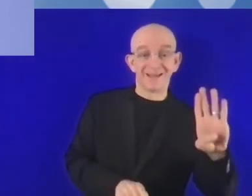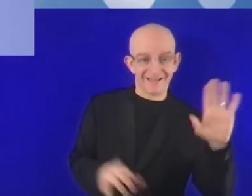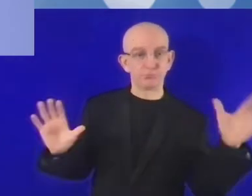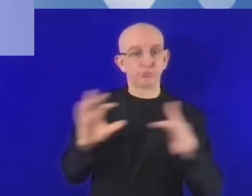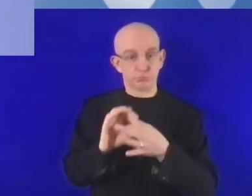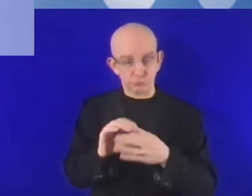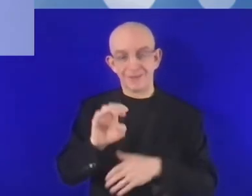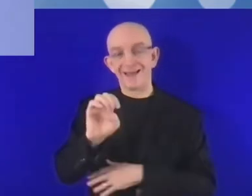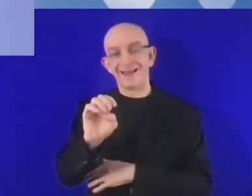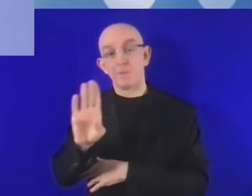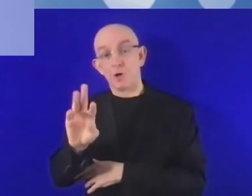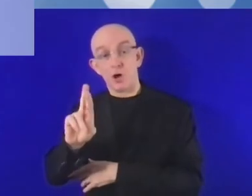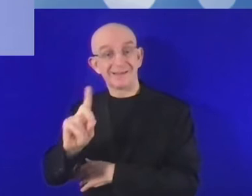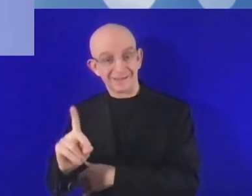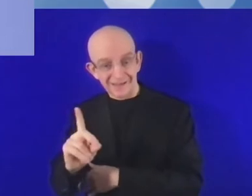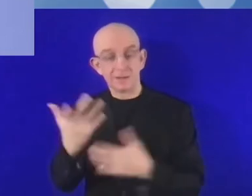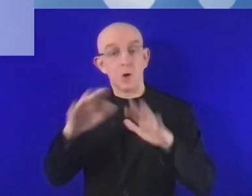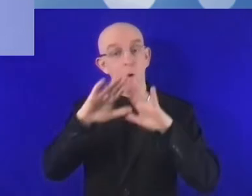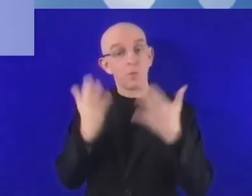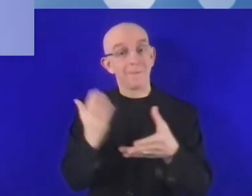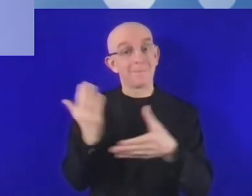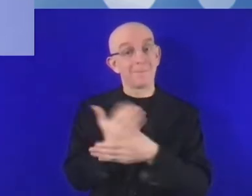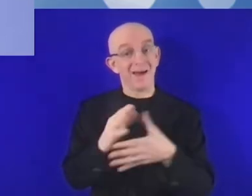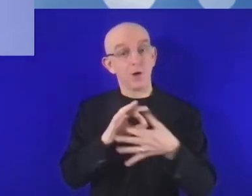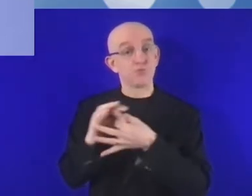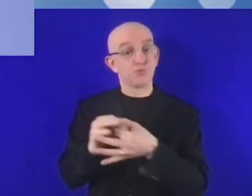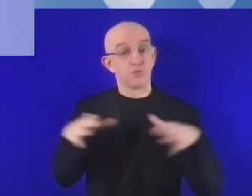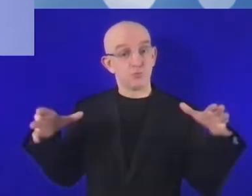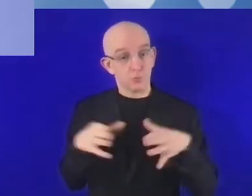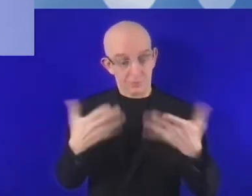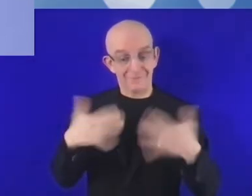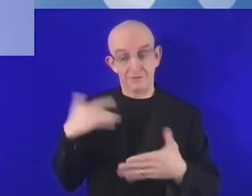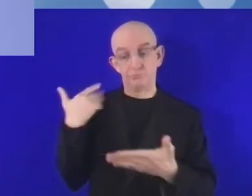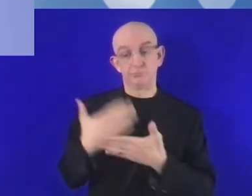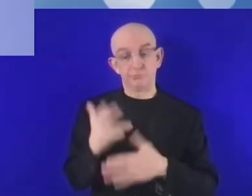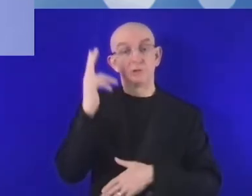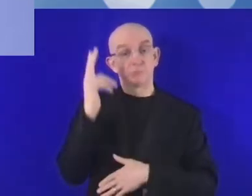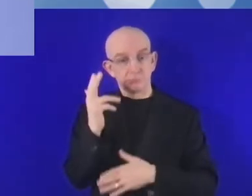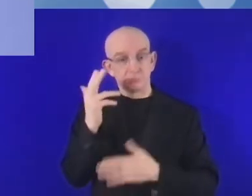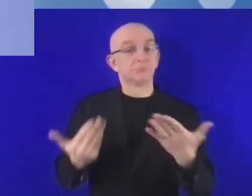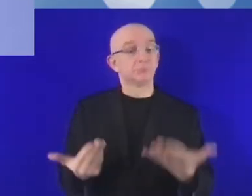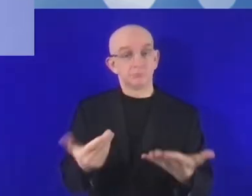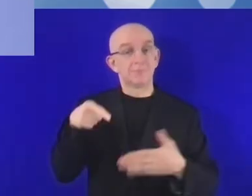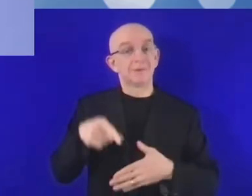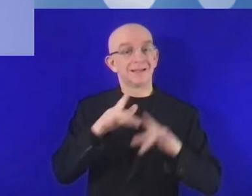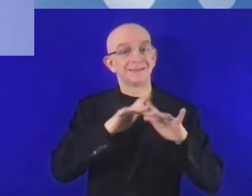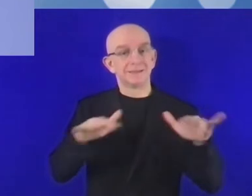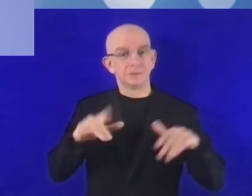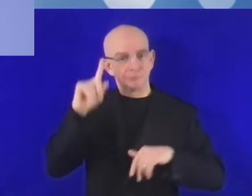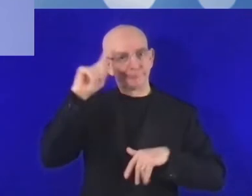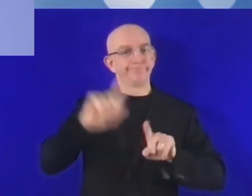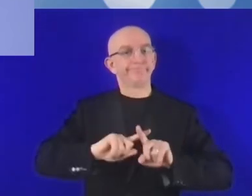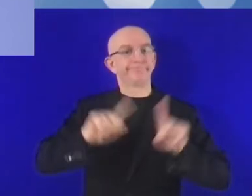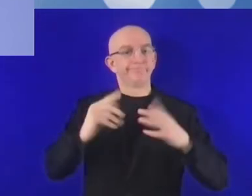Europejski Bank Inwestycyjny, Europejski Bank Odbudowy i Rozwoju i we